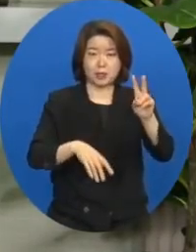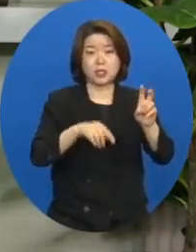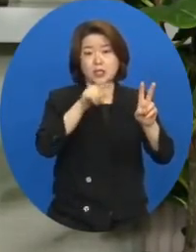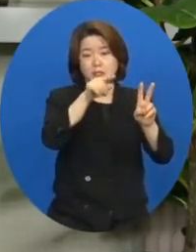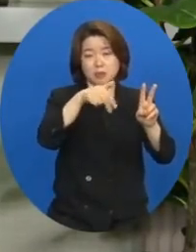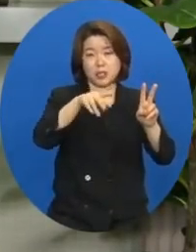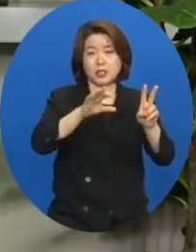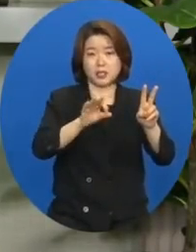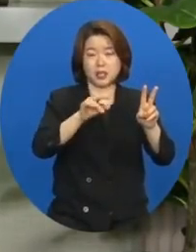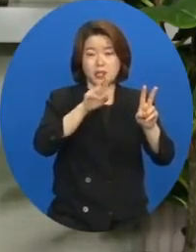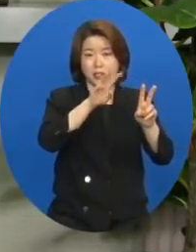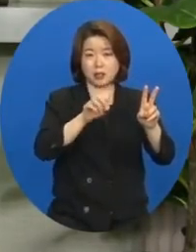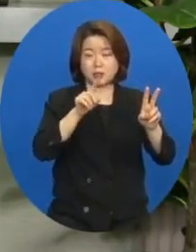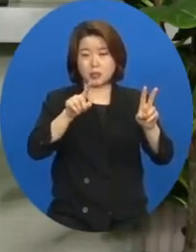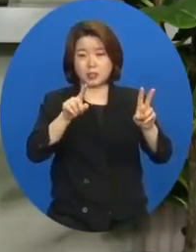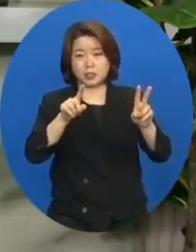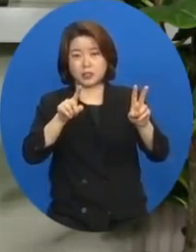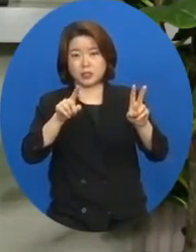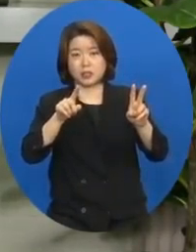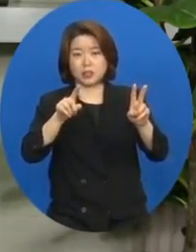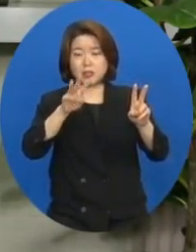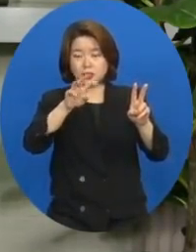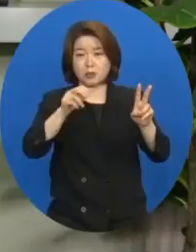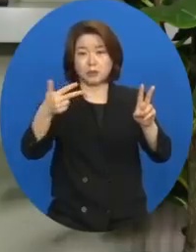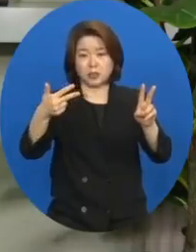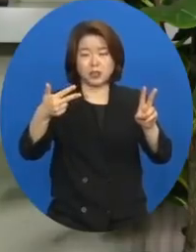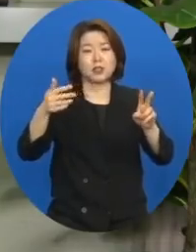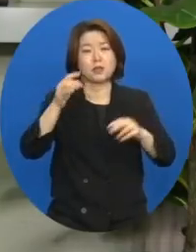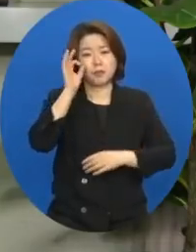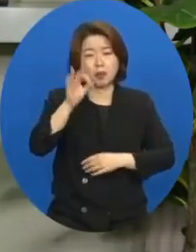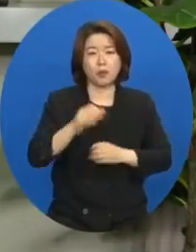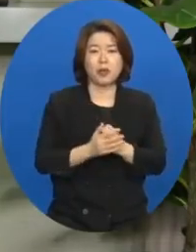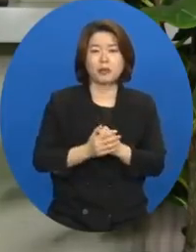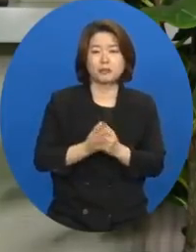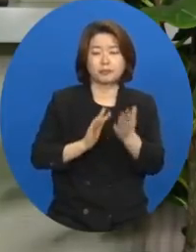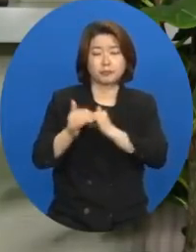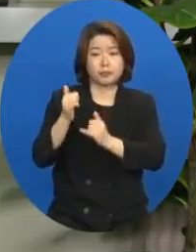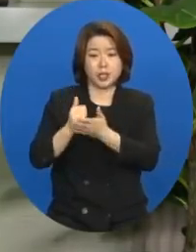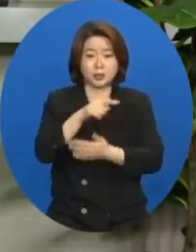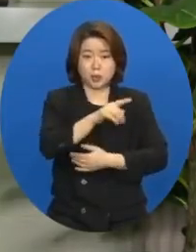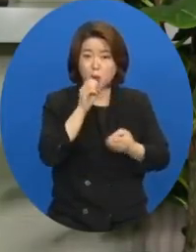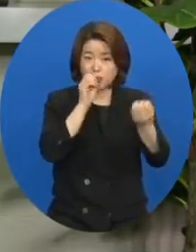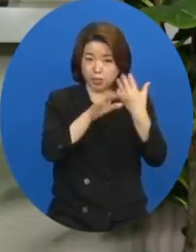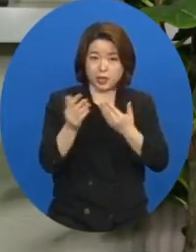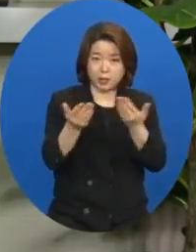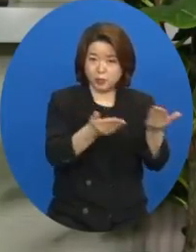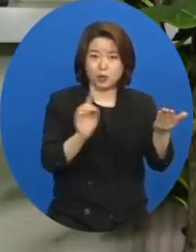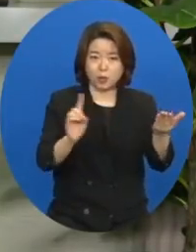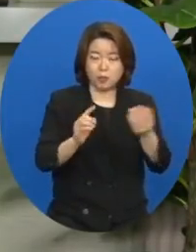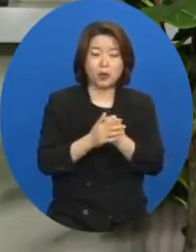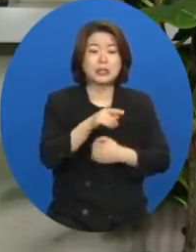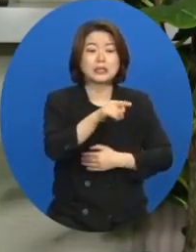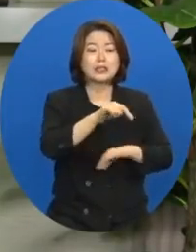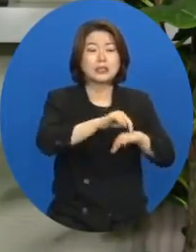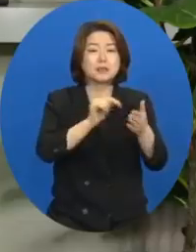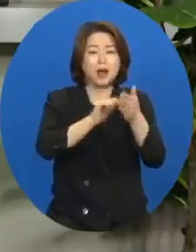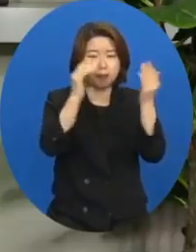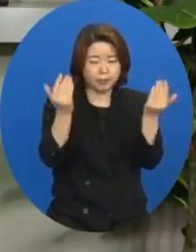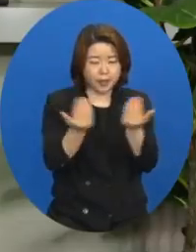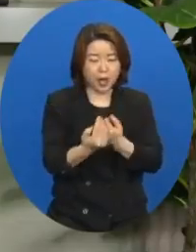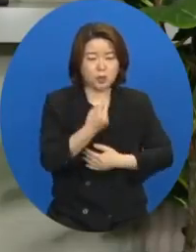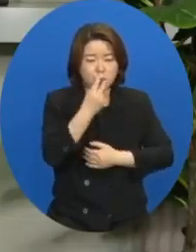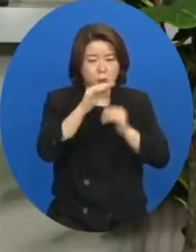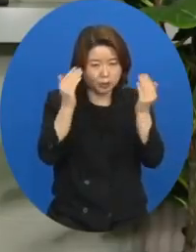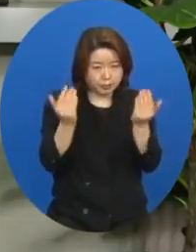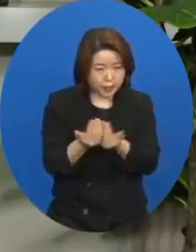37절에서 40절에 보면 예수님이 그 율법사에게 대답하십니다. 내 마음을 다하고 목숨을